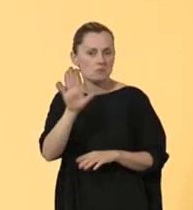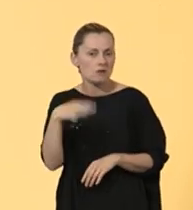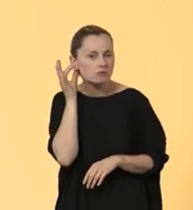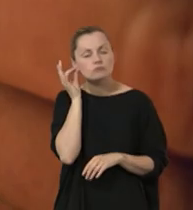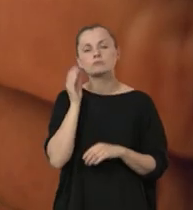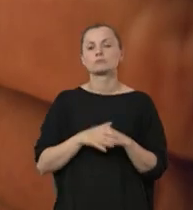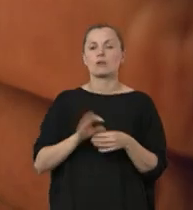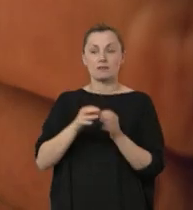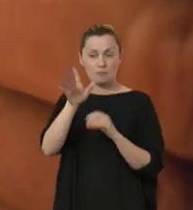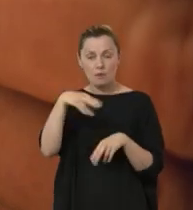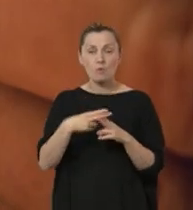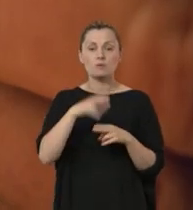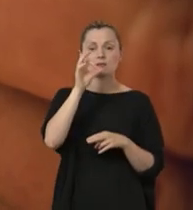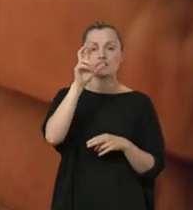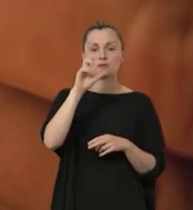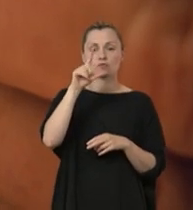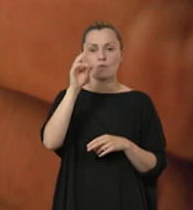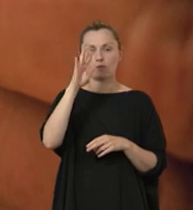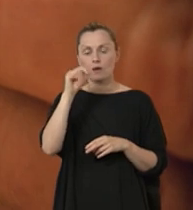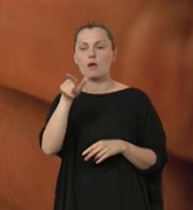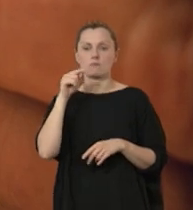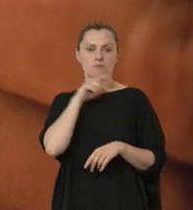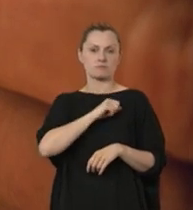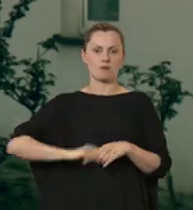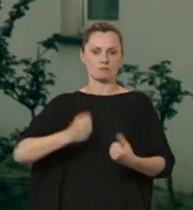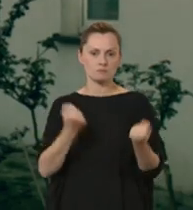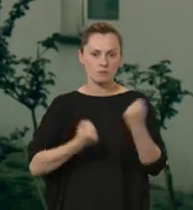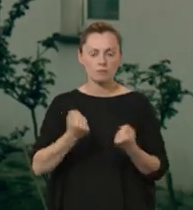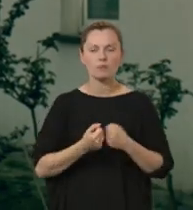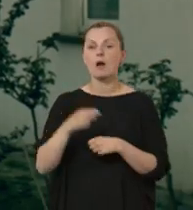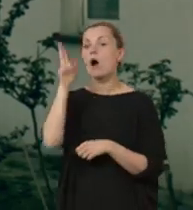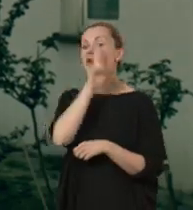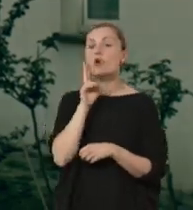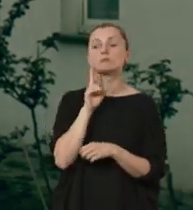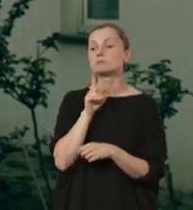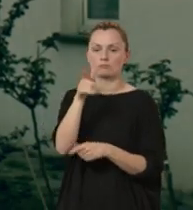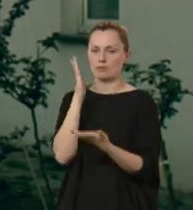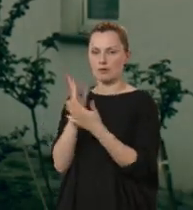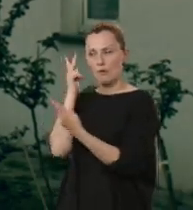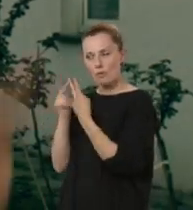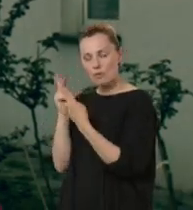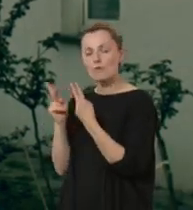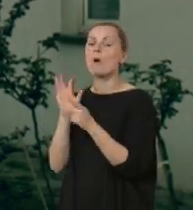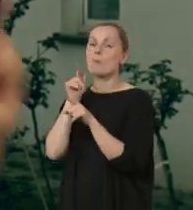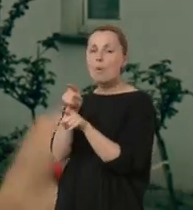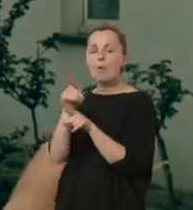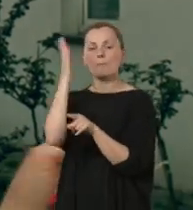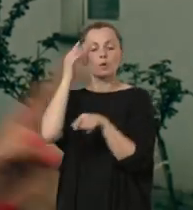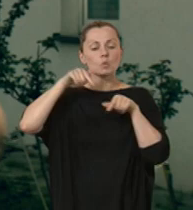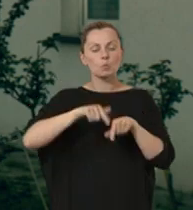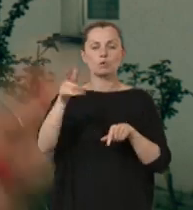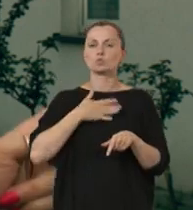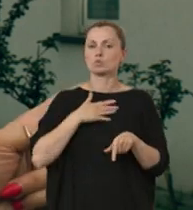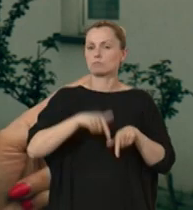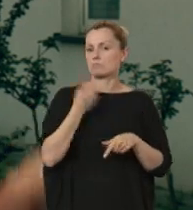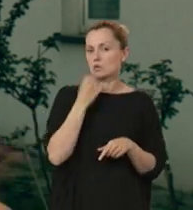dziewczynę, pomimo że ma schizofrenię, jeździ samochodem, rodziców tylko odwiedza, bo mieszka tu i